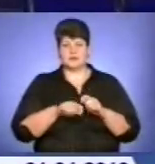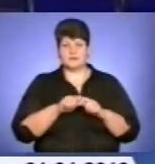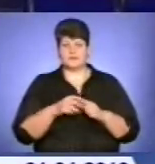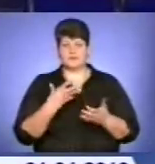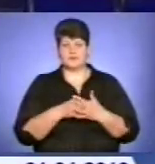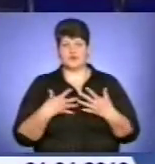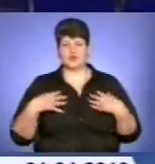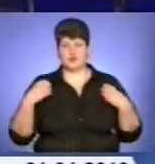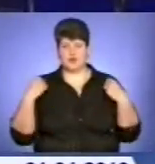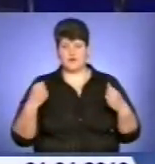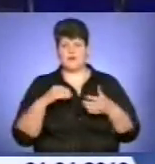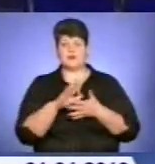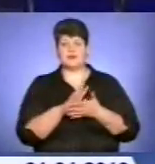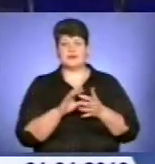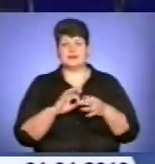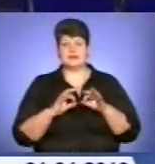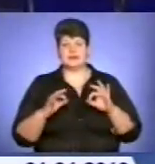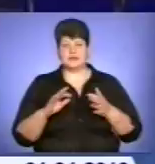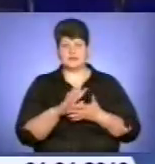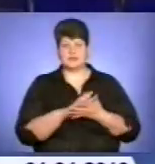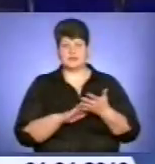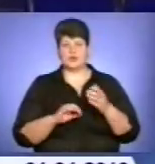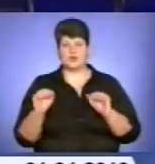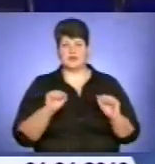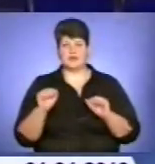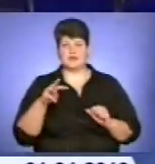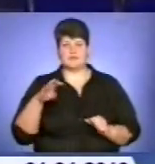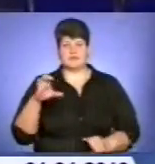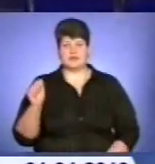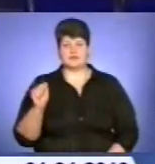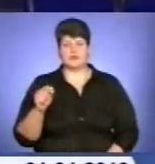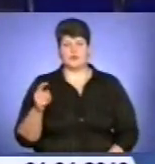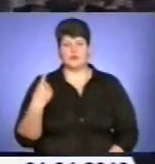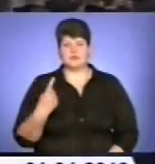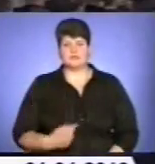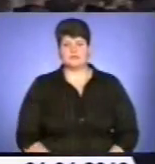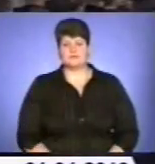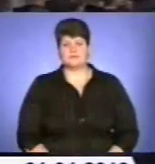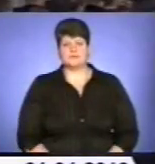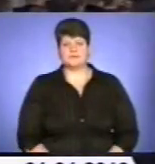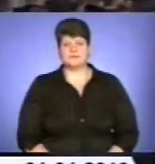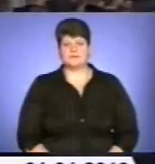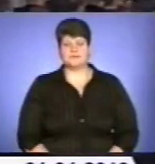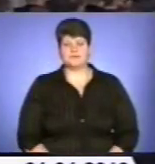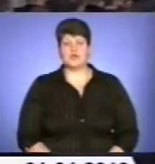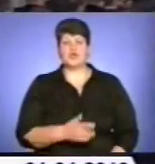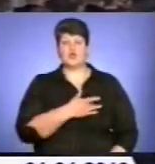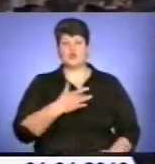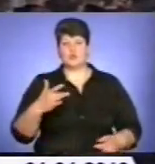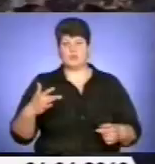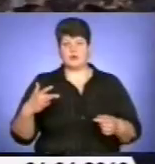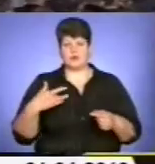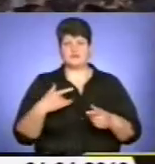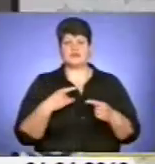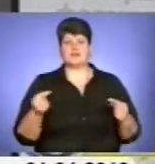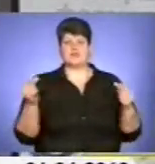Детальніше про це у сюжеті сектору зв'язків з громадськістю управління МВС України в області. Туберкульоз за визначенням провідних